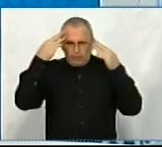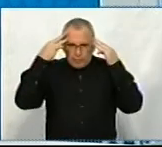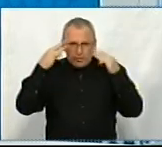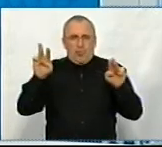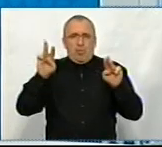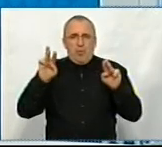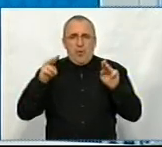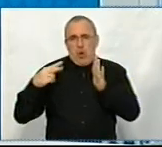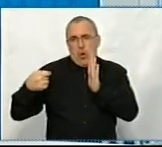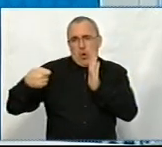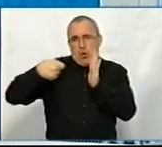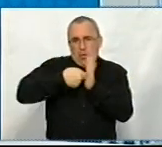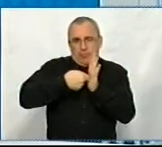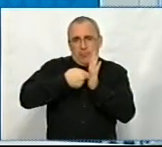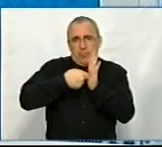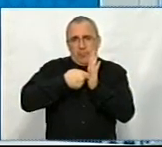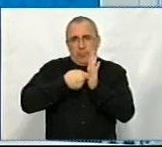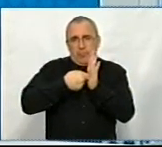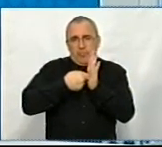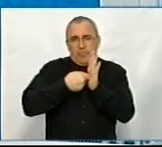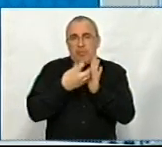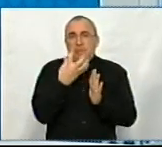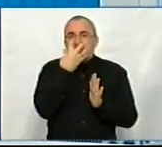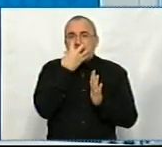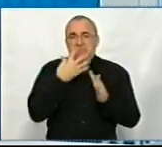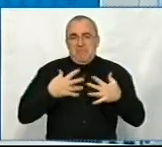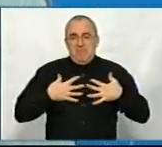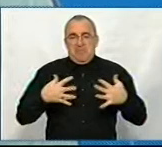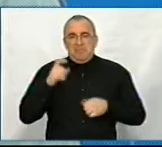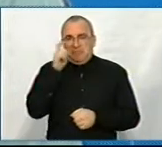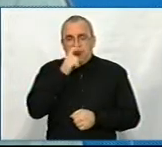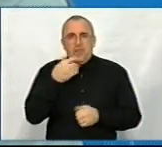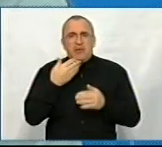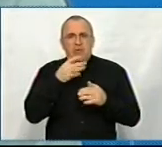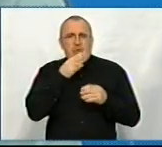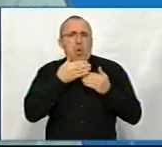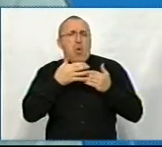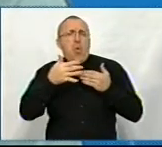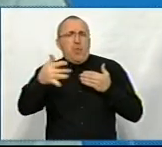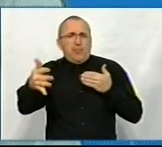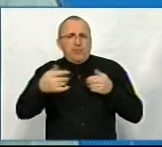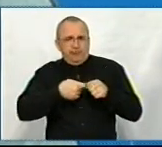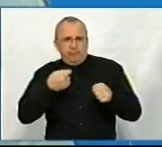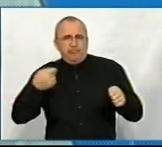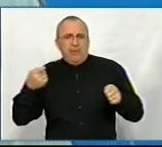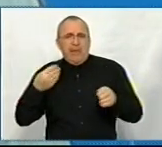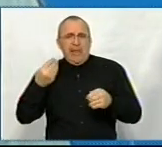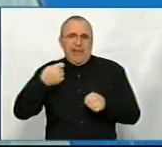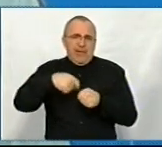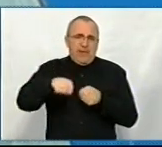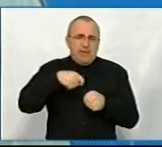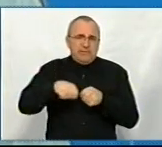розетка з підведеним киснем, це дуже-дуже важливо. Так, це довгострокова інвестиція в медичну галузь, тут важко не погодитися.